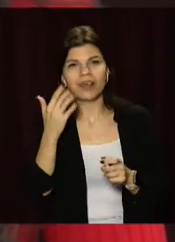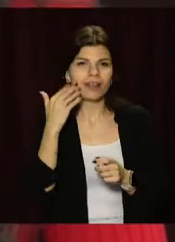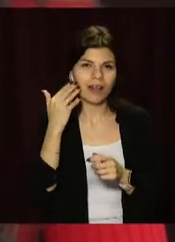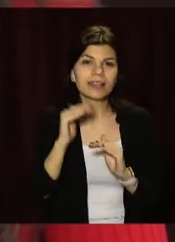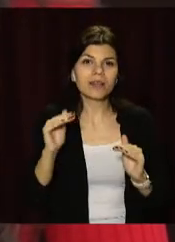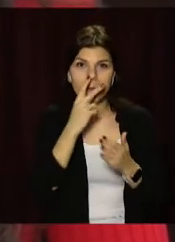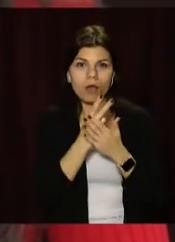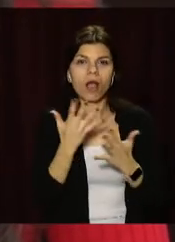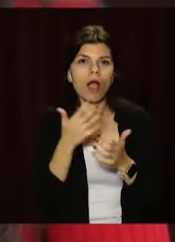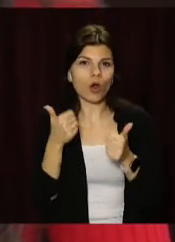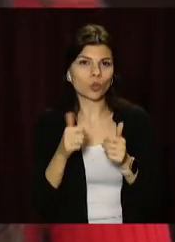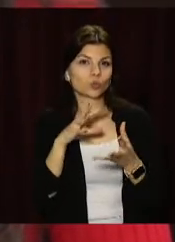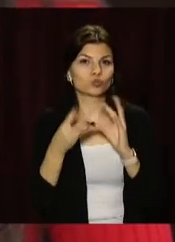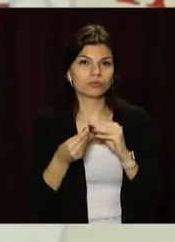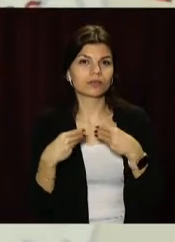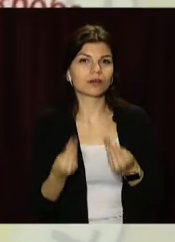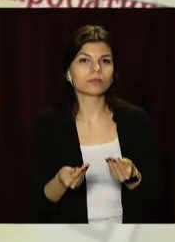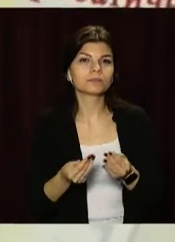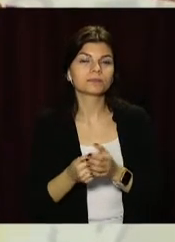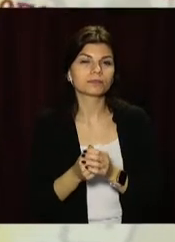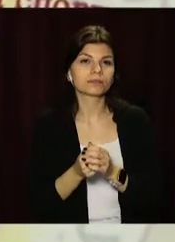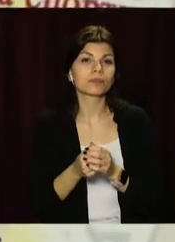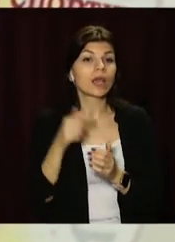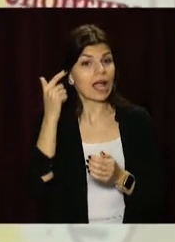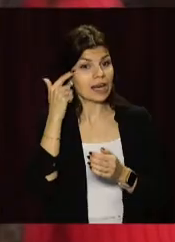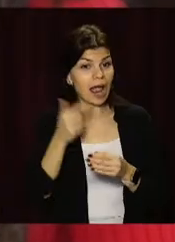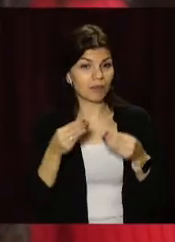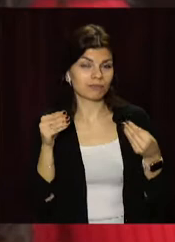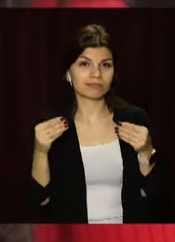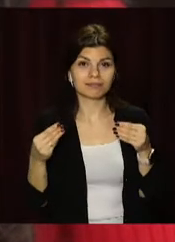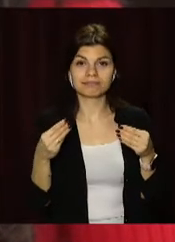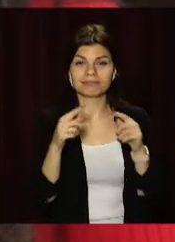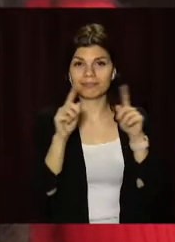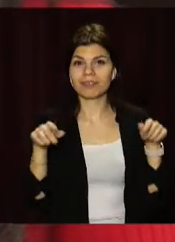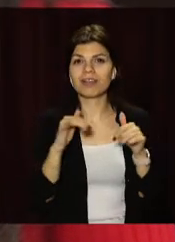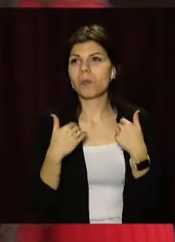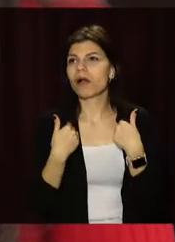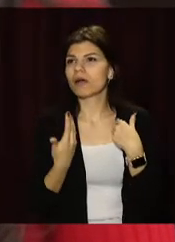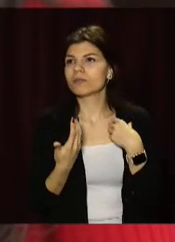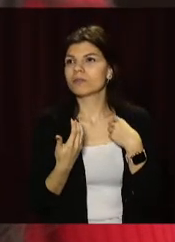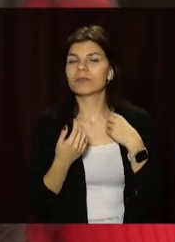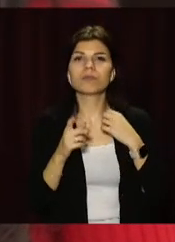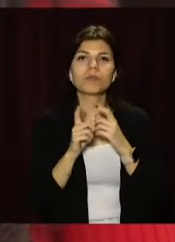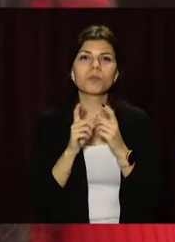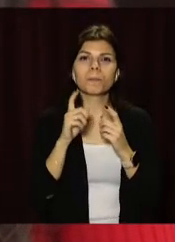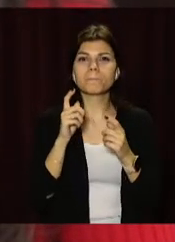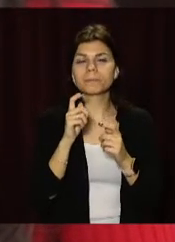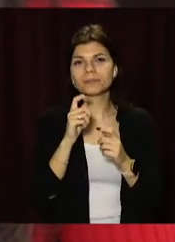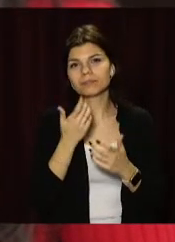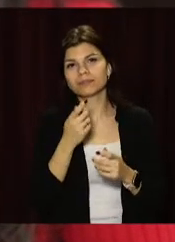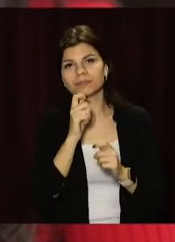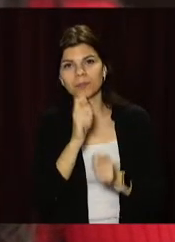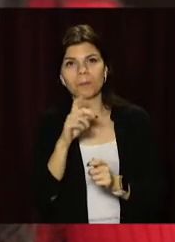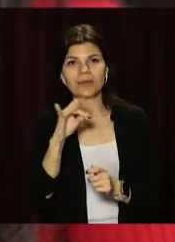показують якийсь вже хороший результат. Грамота для мене як якийсь приз, можна сказати, так як на